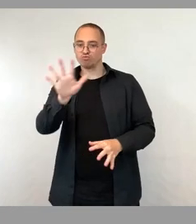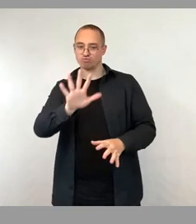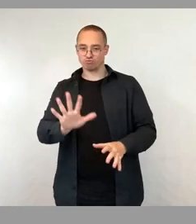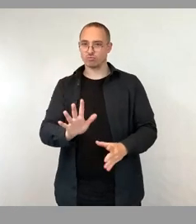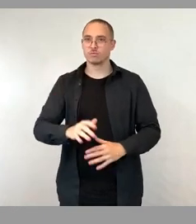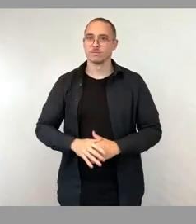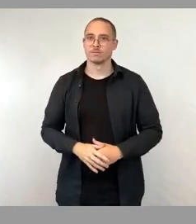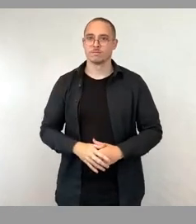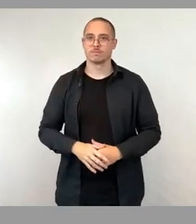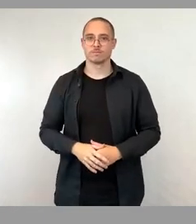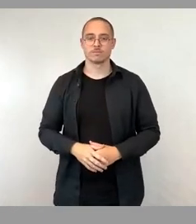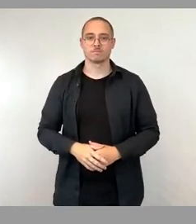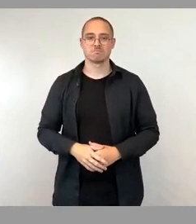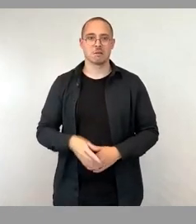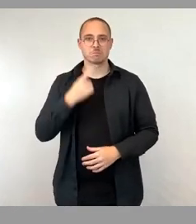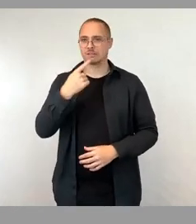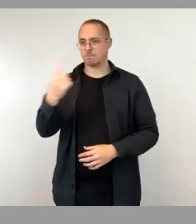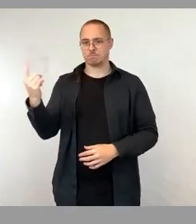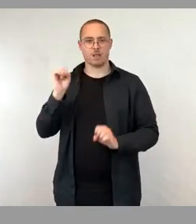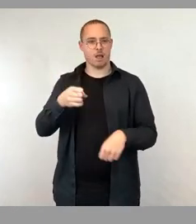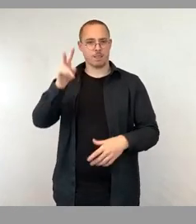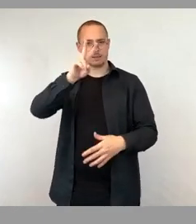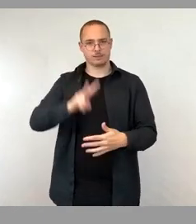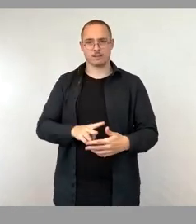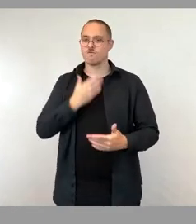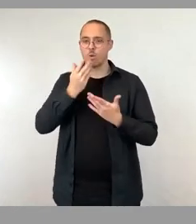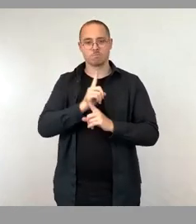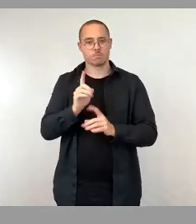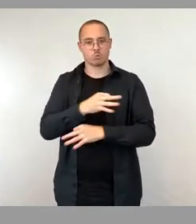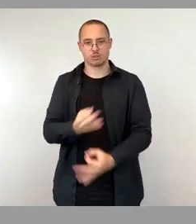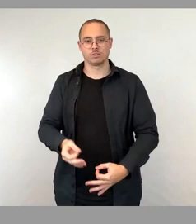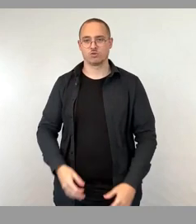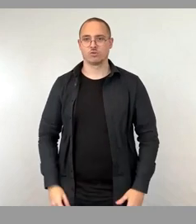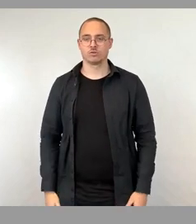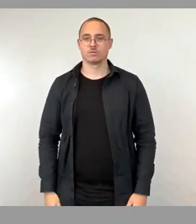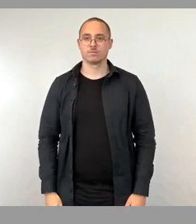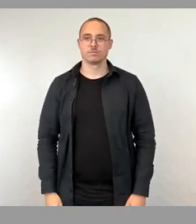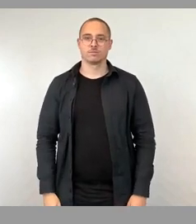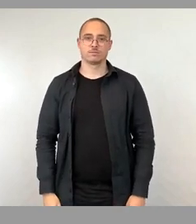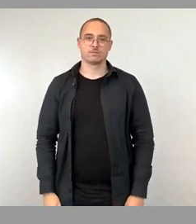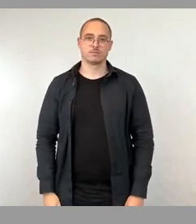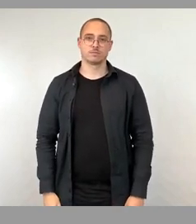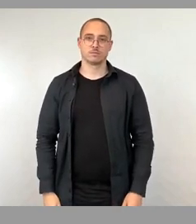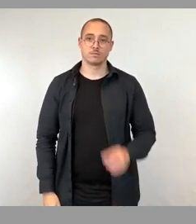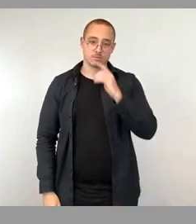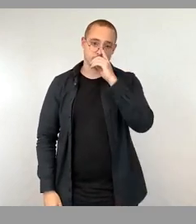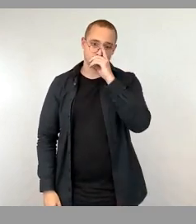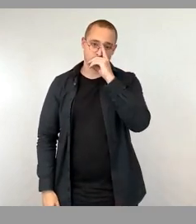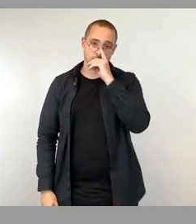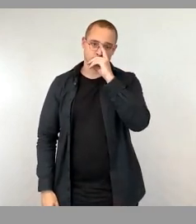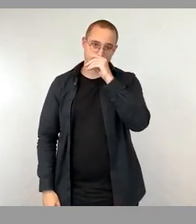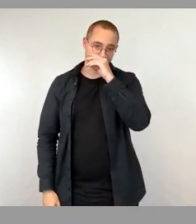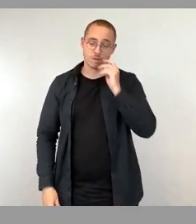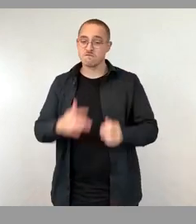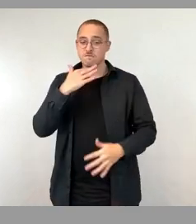Ich glaube, das kann jeder selber lesen, muss ich nicht vorlesen, was da draufsteht. Soweit. Ja, dann vielen Dank für die umfangreiche Antwort. Ich bin ja sehr